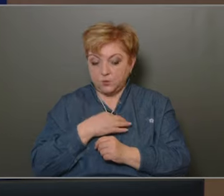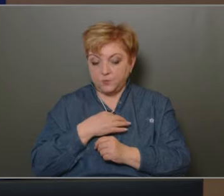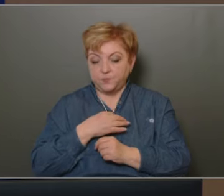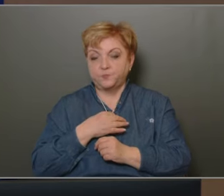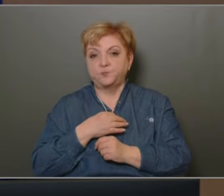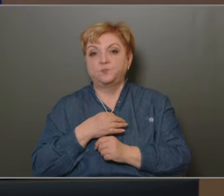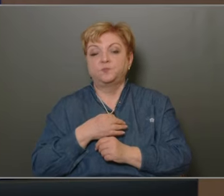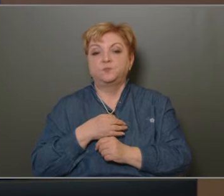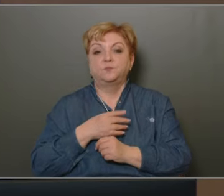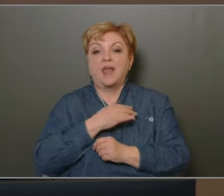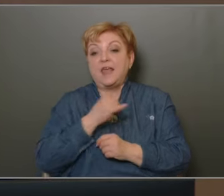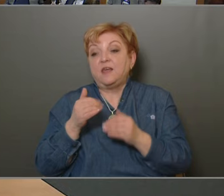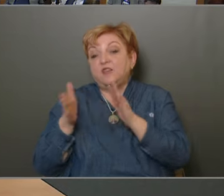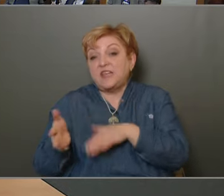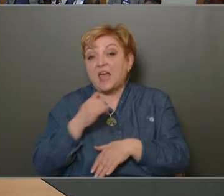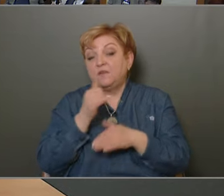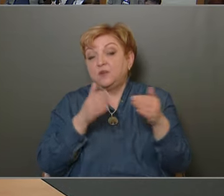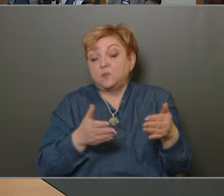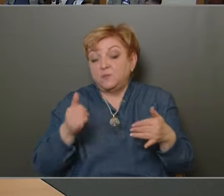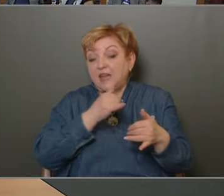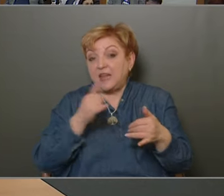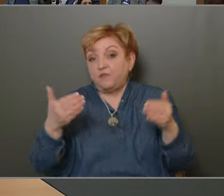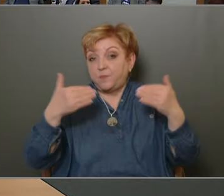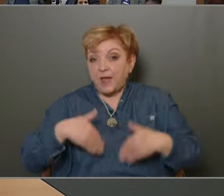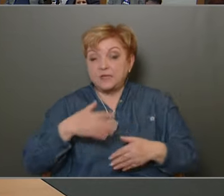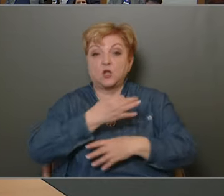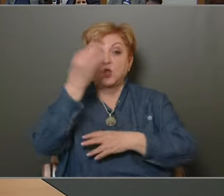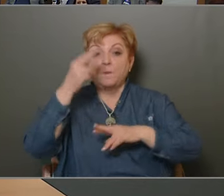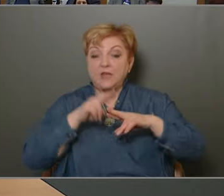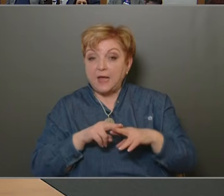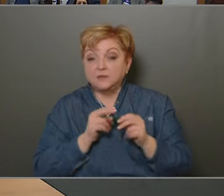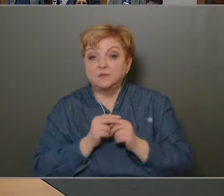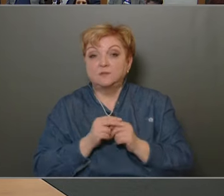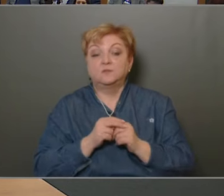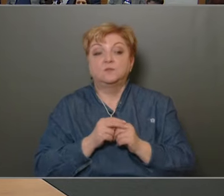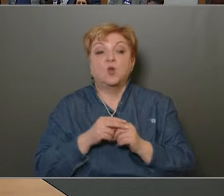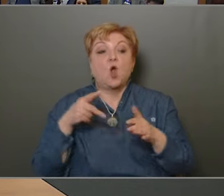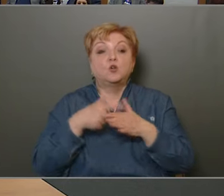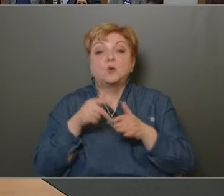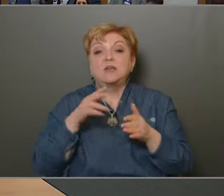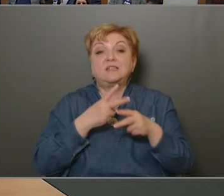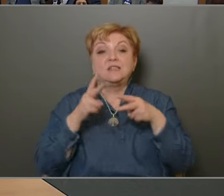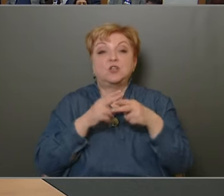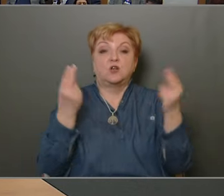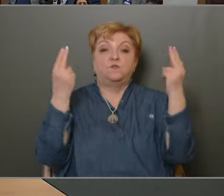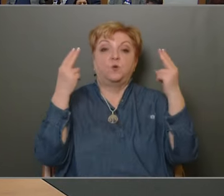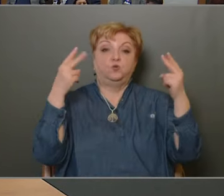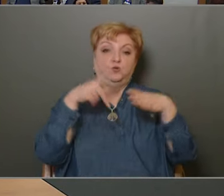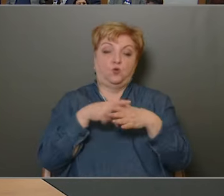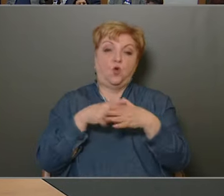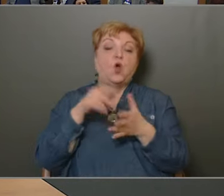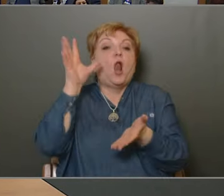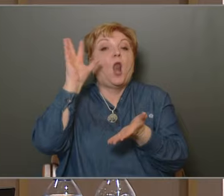polgármester úr. Év mint év ide kerül elénk ez a napirend, azért mert egyrészt alatt köztisztaság az egy fontos dolog, ezzel